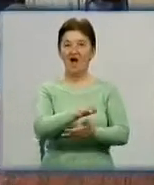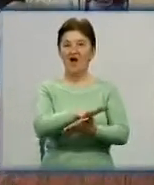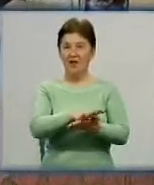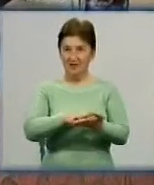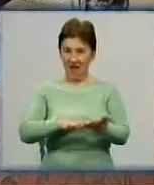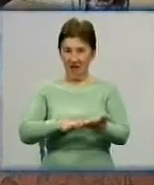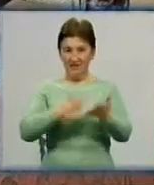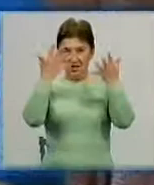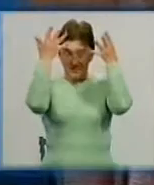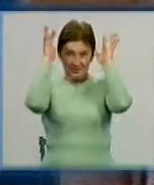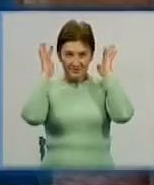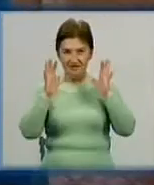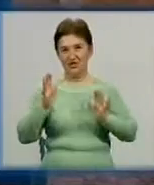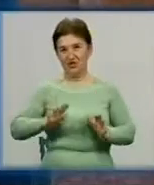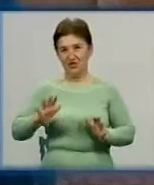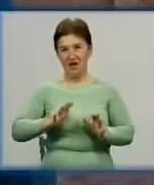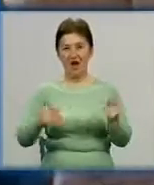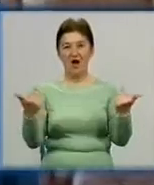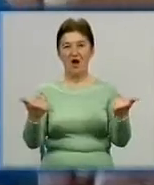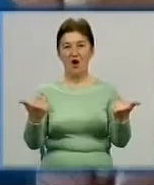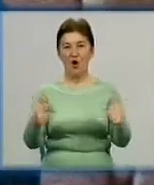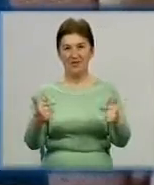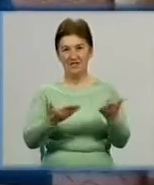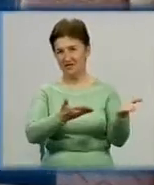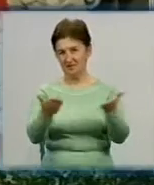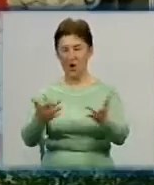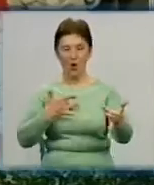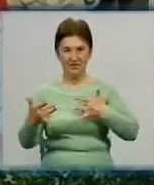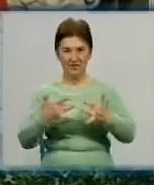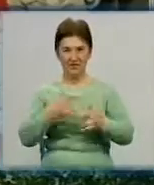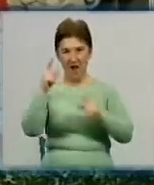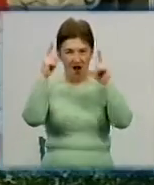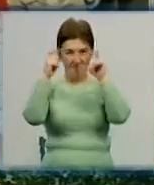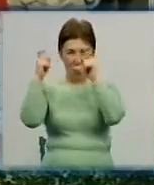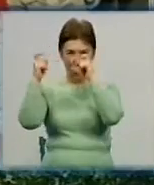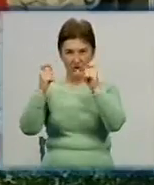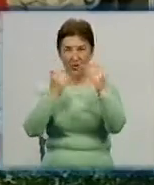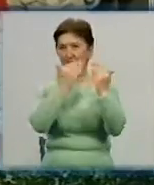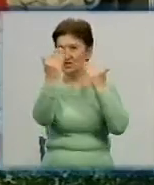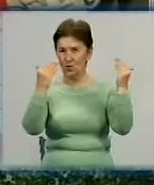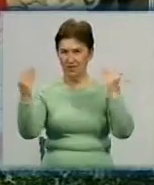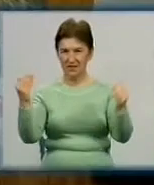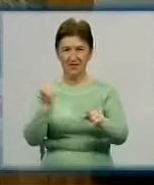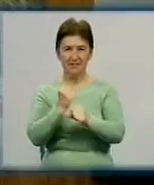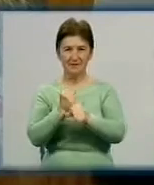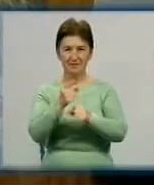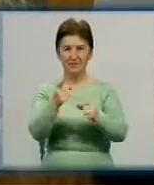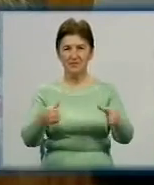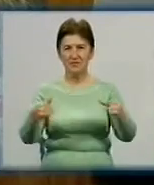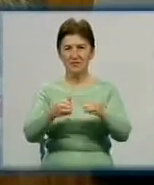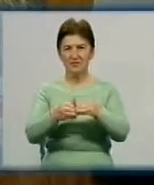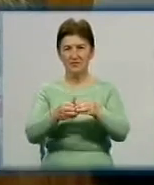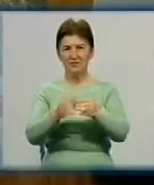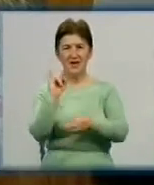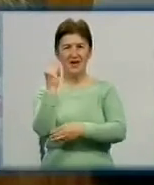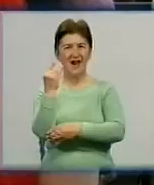зачісками вже чекає концерт на залах госпіталю. Тут розгорнули виставку фоторобіт та лільок мотанок, зроблених гуртківцями будинку художньої та